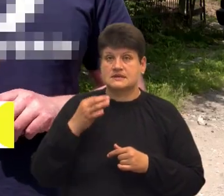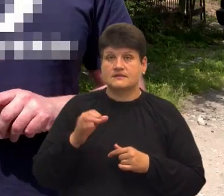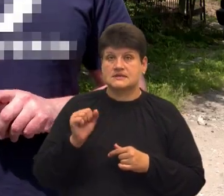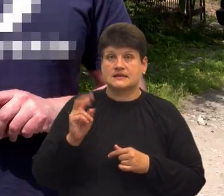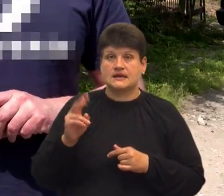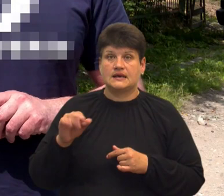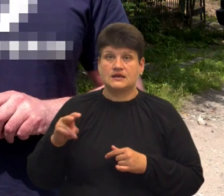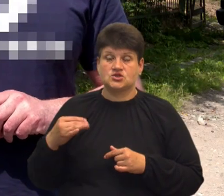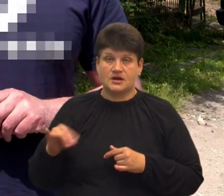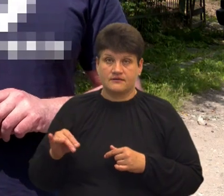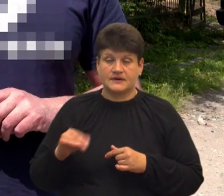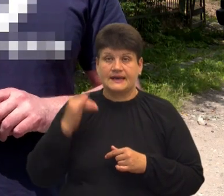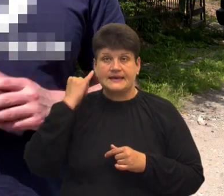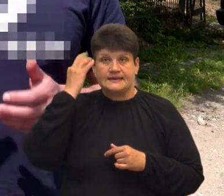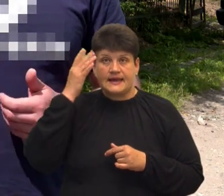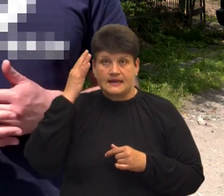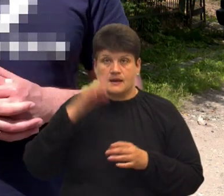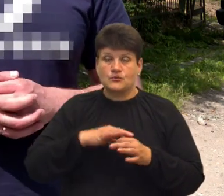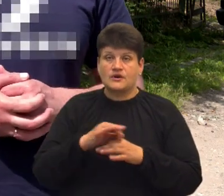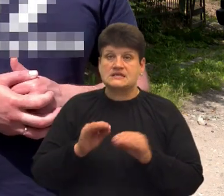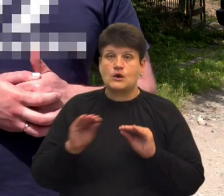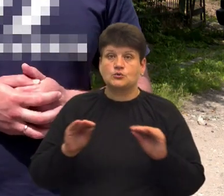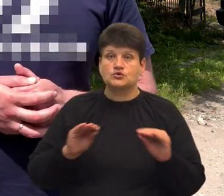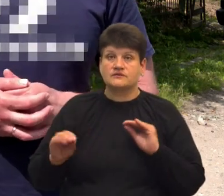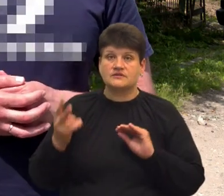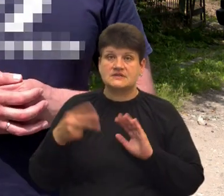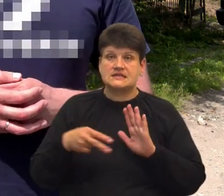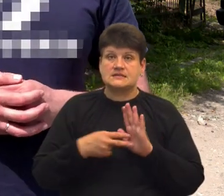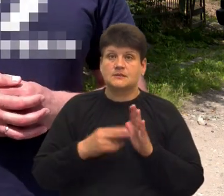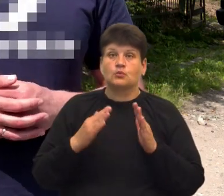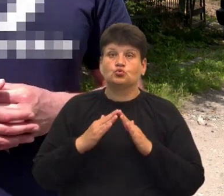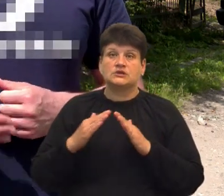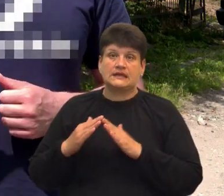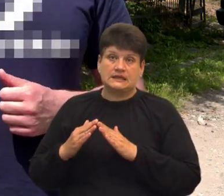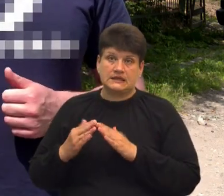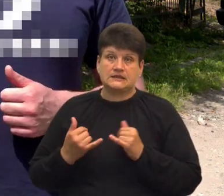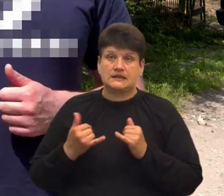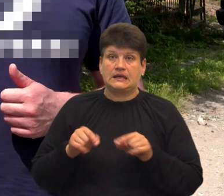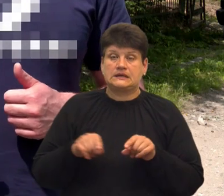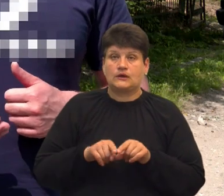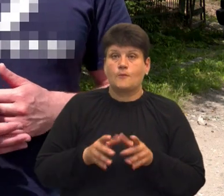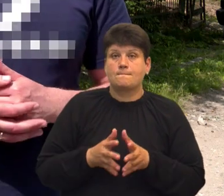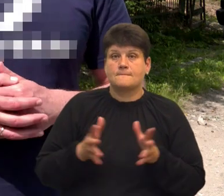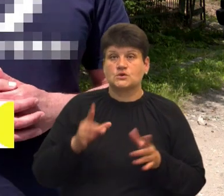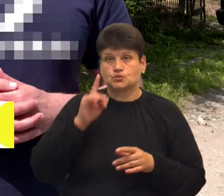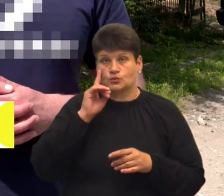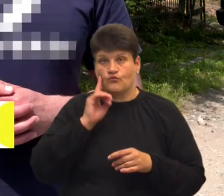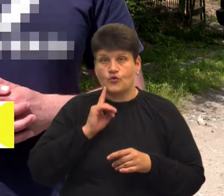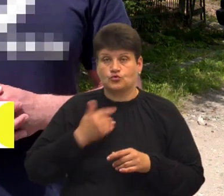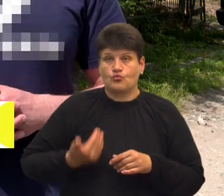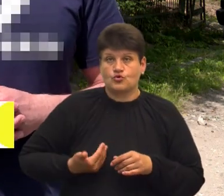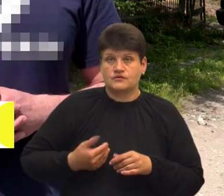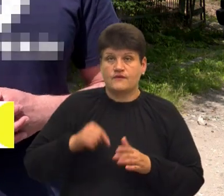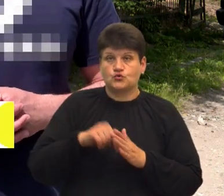Ідея цього проєкту – це облаштування цих 27 будинків для такого більш комфортного проживання